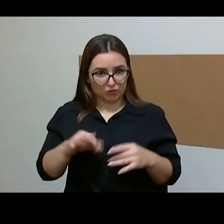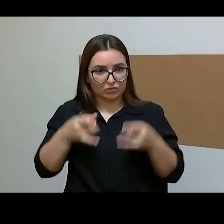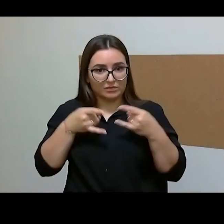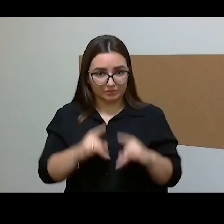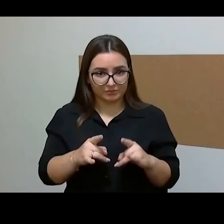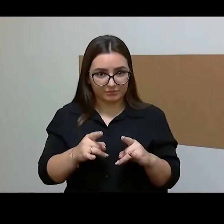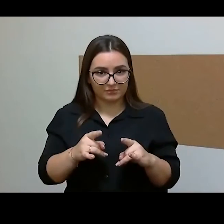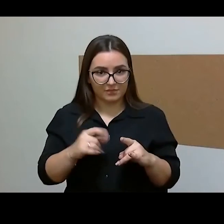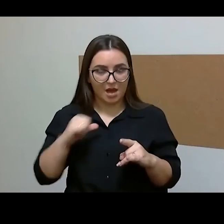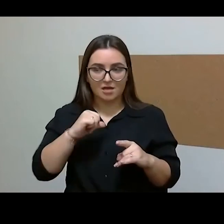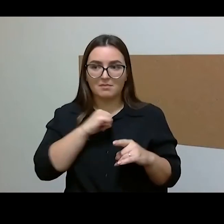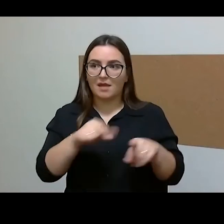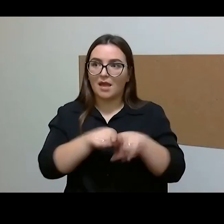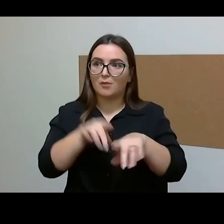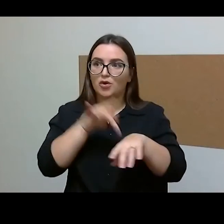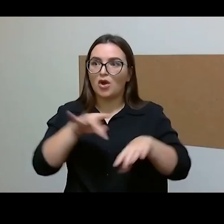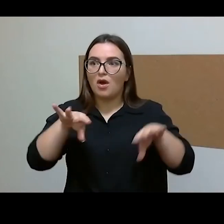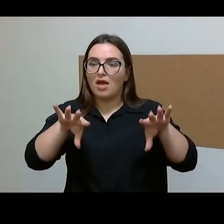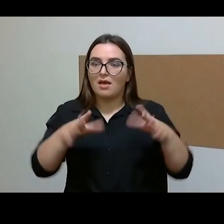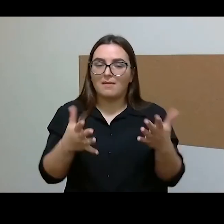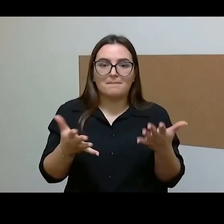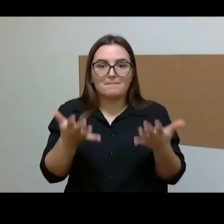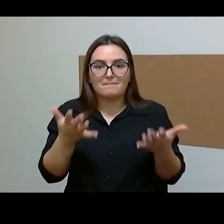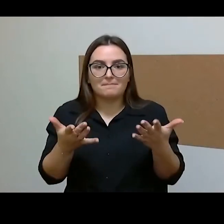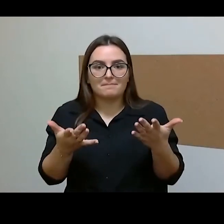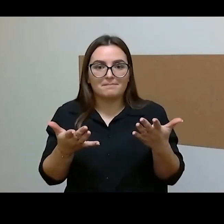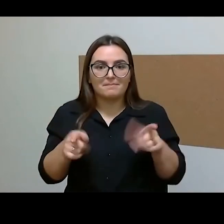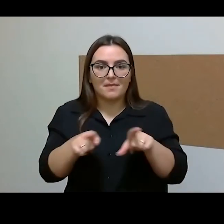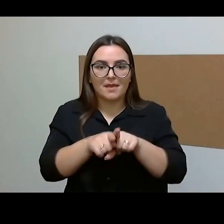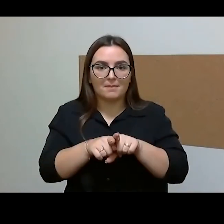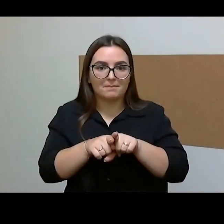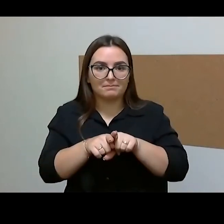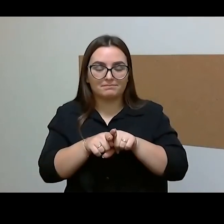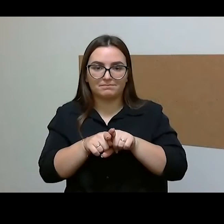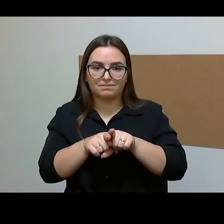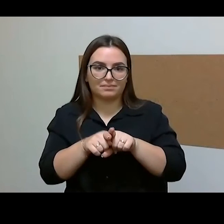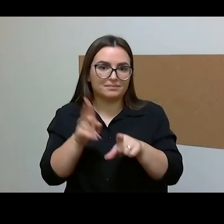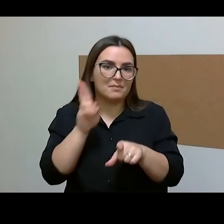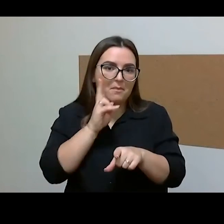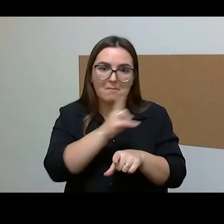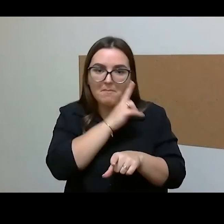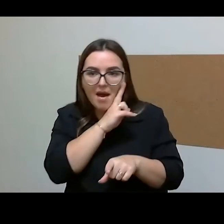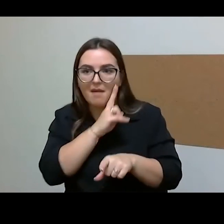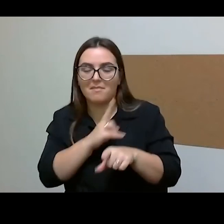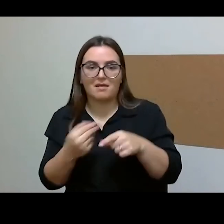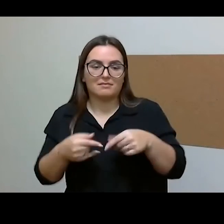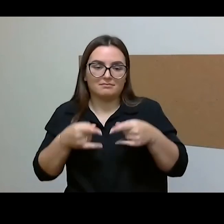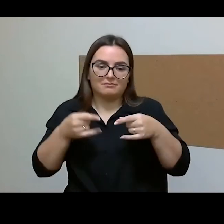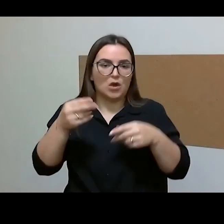man atsivėrė kažkokie atrodytų neįmanų, esbenybės klodai. Aš turiu menį kūrybiškumą,